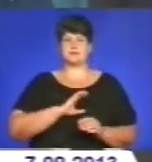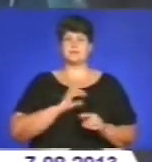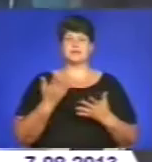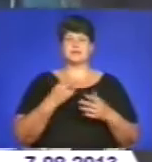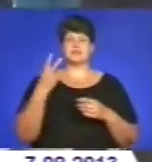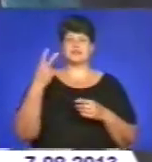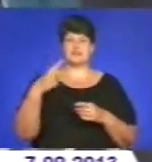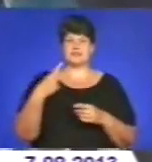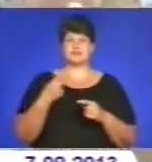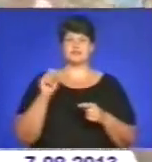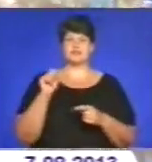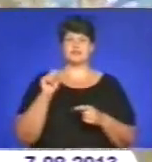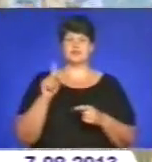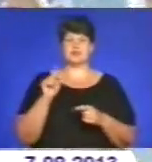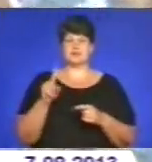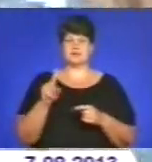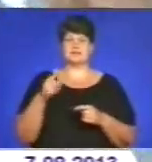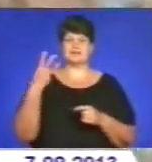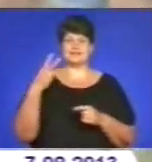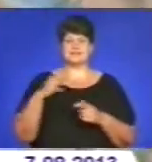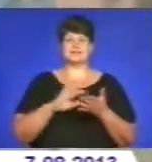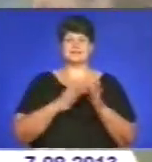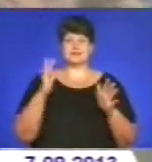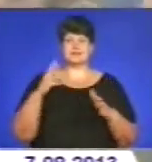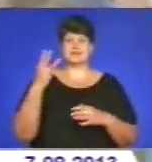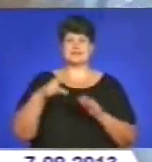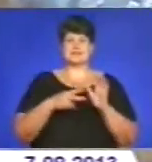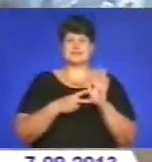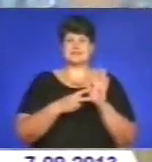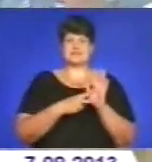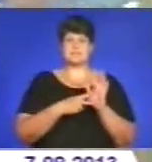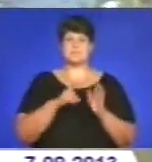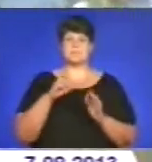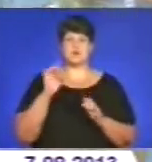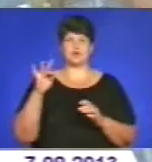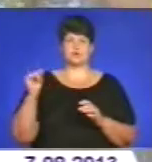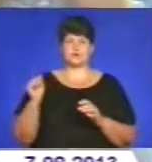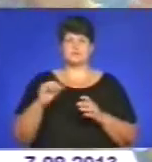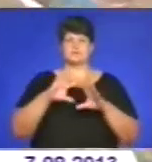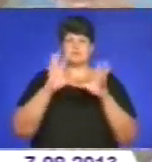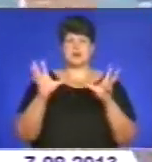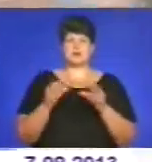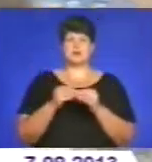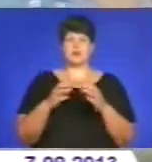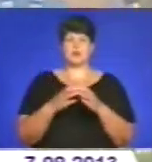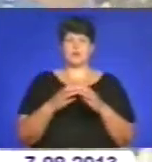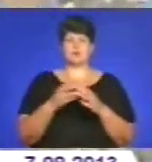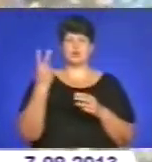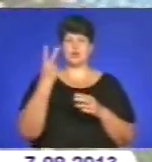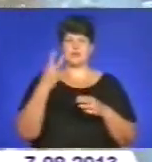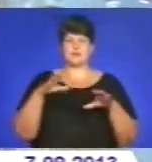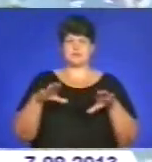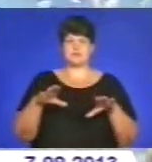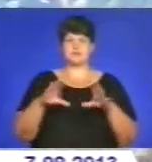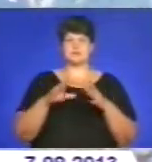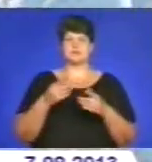21 золота, 30 срібних та 37 бронзових. У підсумку, друге місце в загальнокомандному заліку кращою виявилися